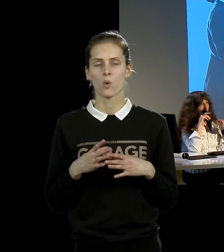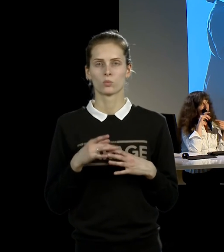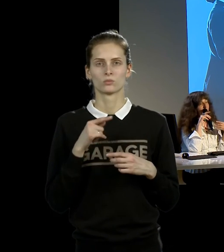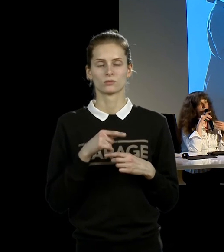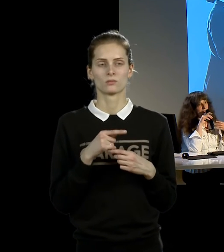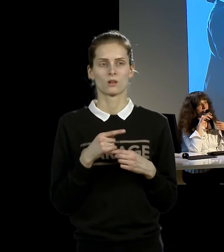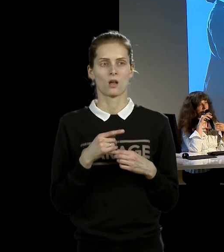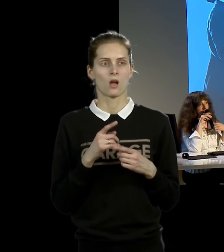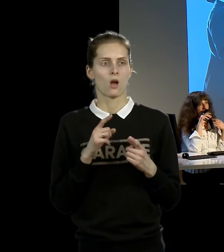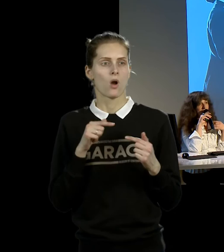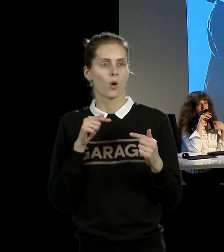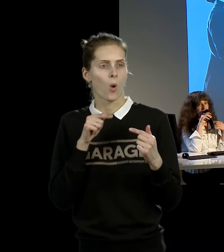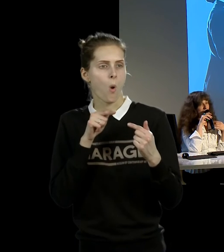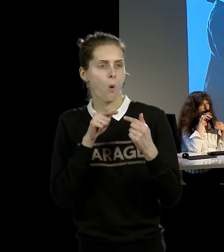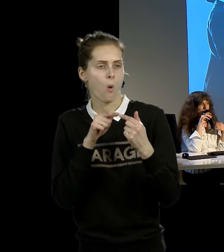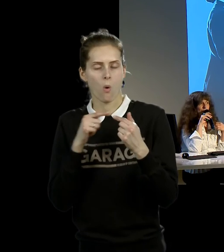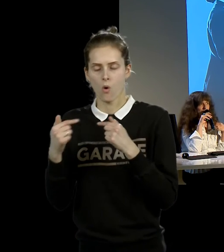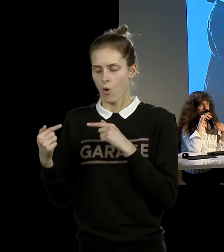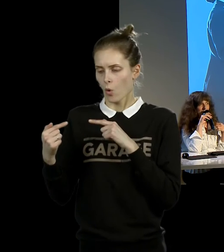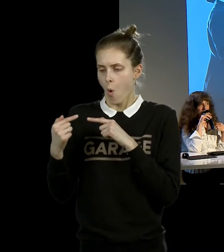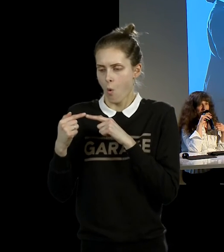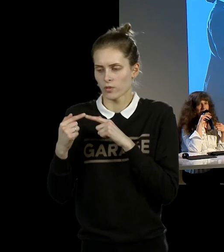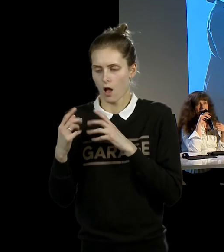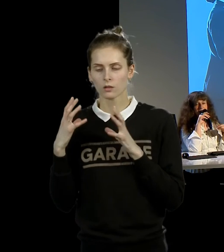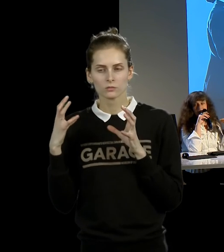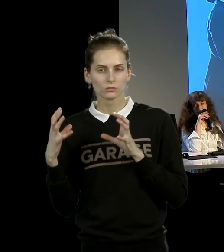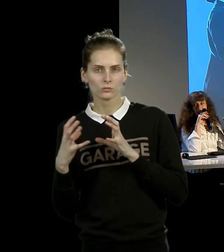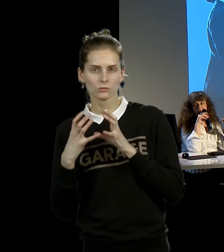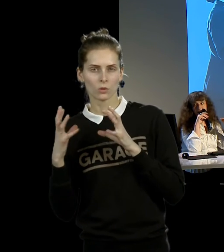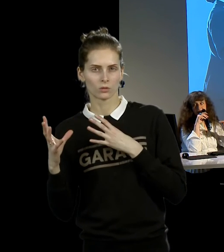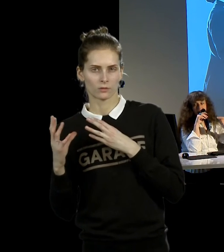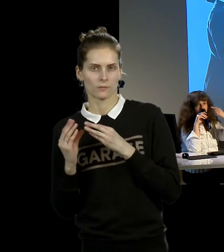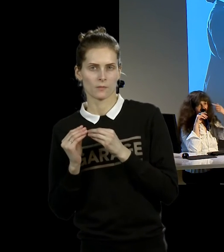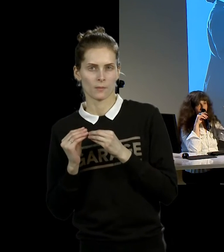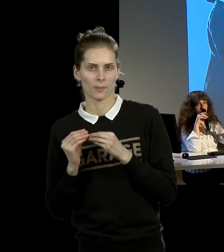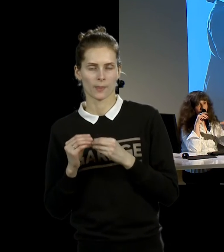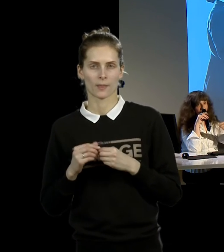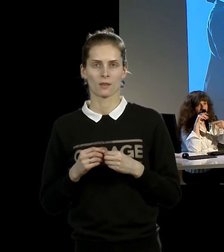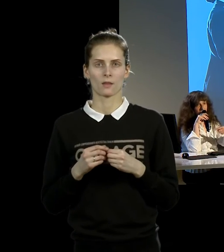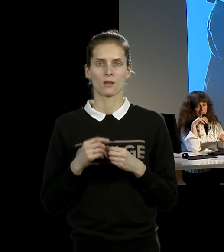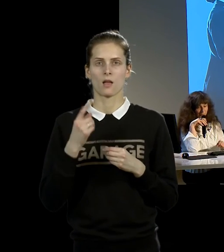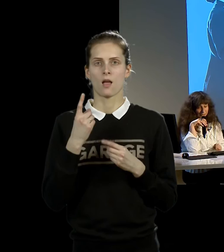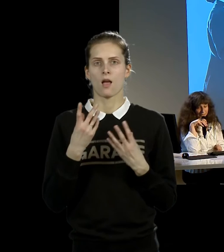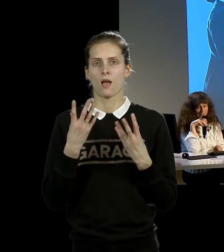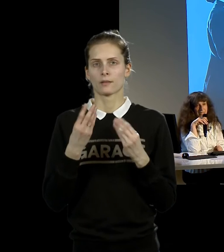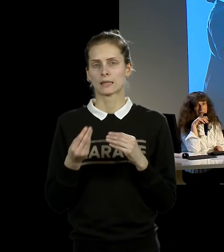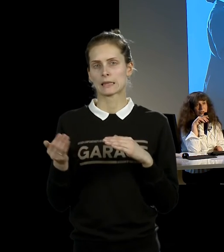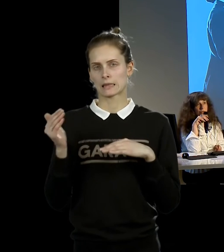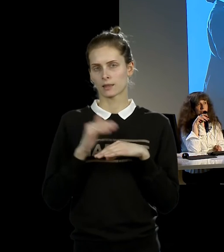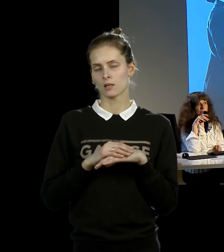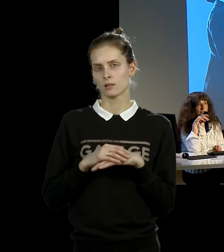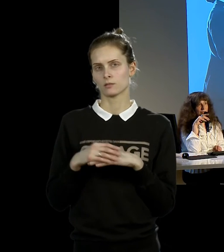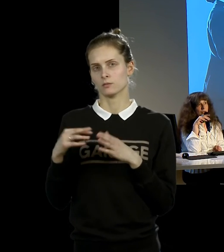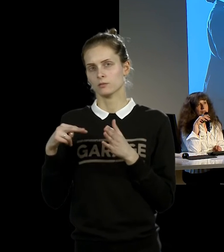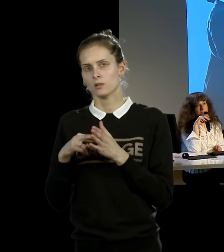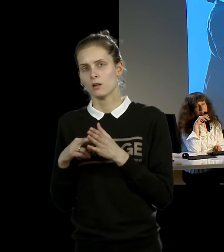тратя все силы физические, стоять неподвижно, это очень тяжело на сохранение контакта глаза в глаза и палец в палец. Вот